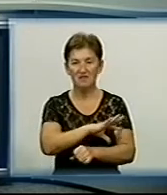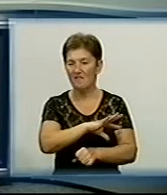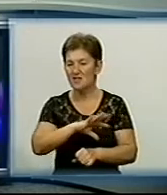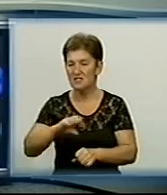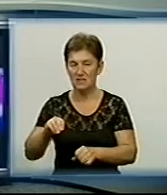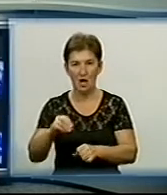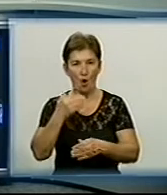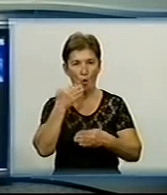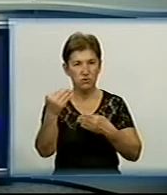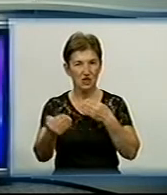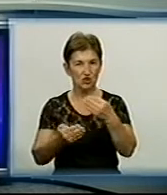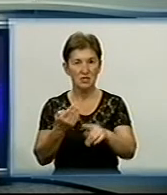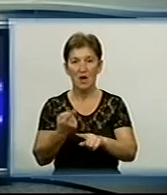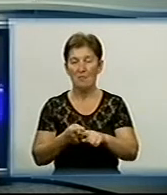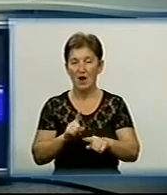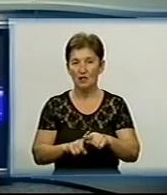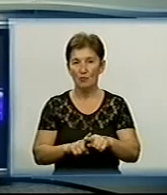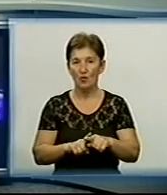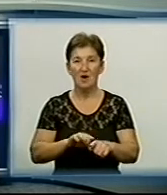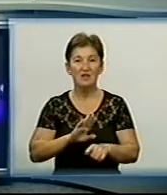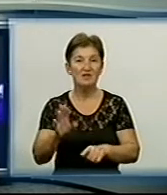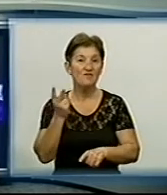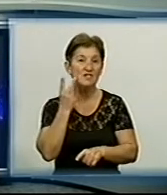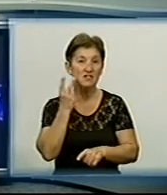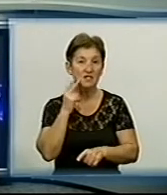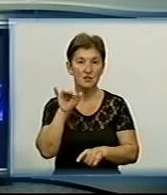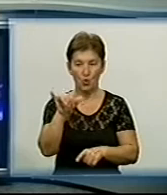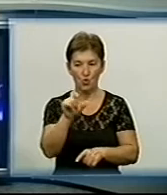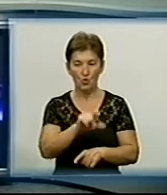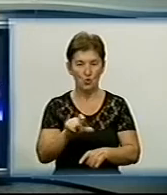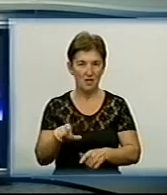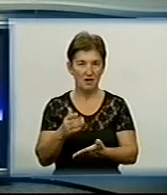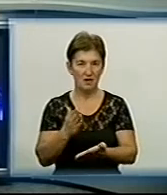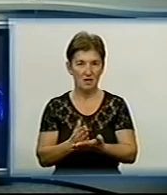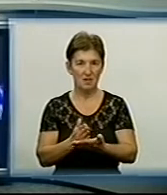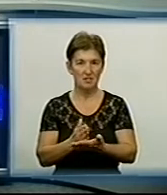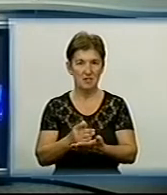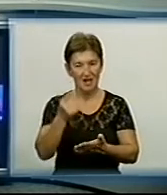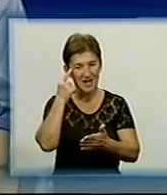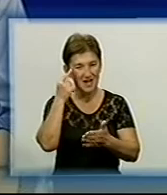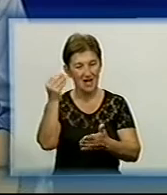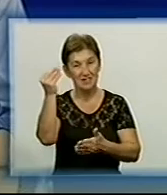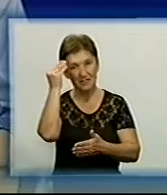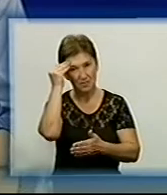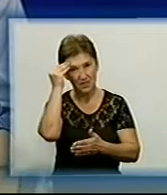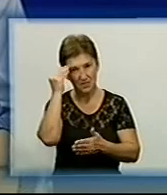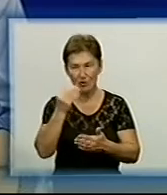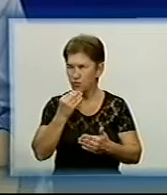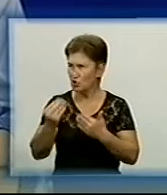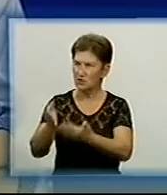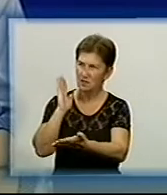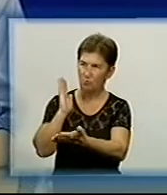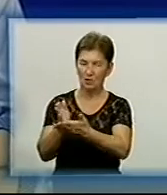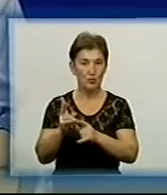в полному об'ємі І поэтому не всегда у людей Є смысл обращаться напряму к президенту Для решення определенного вопроса